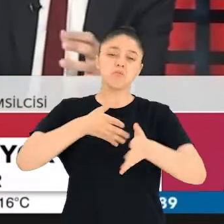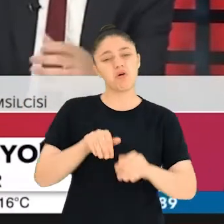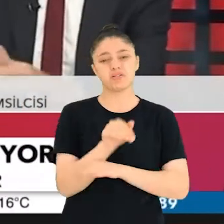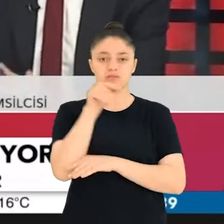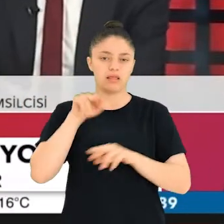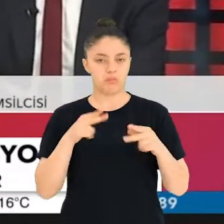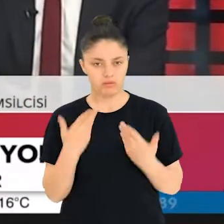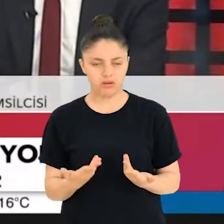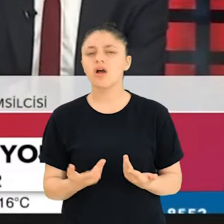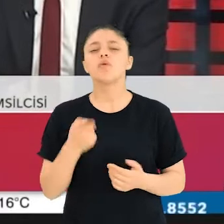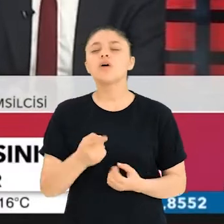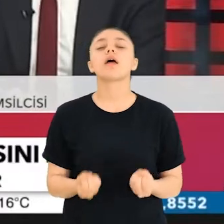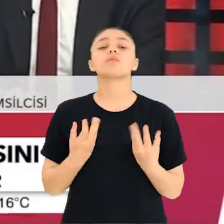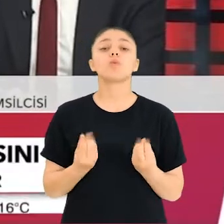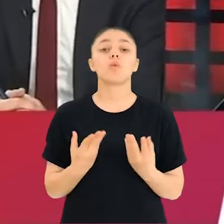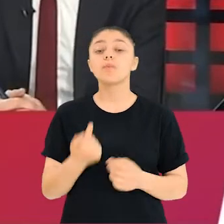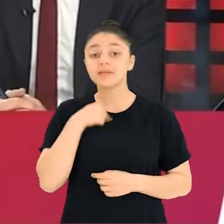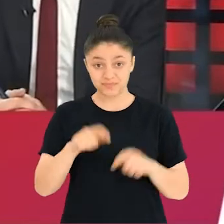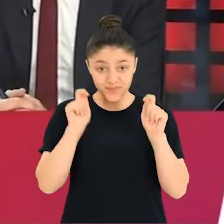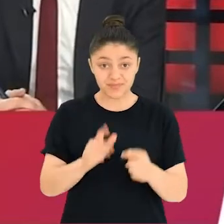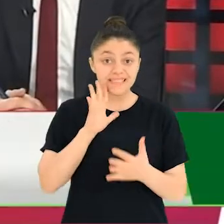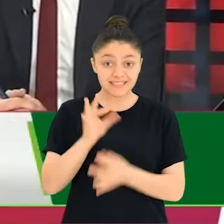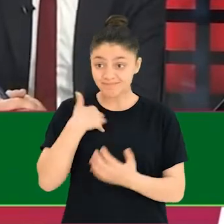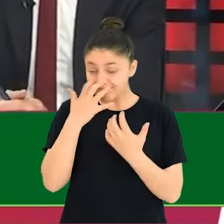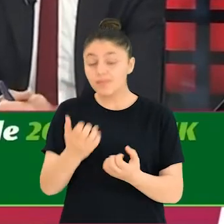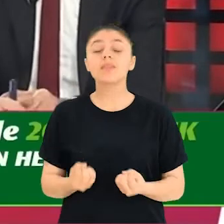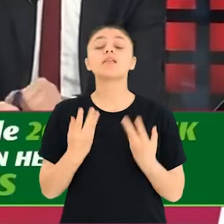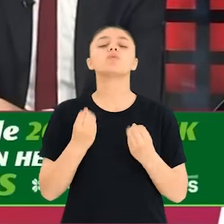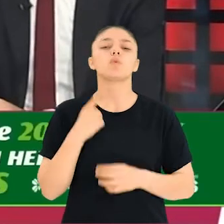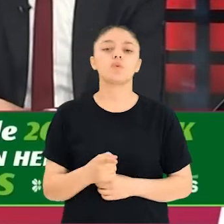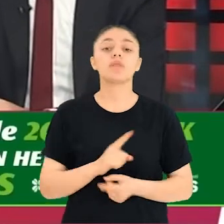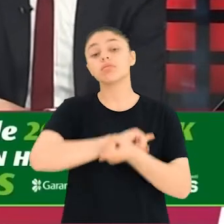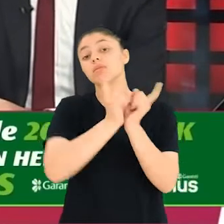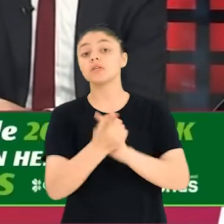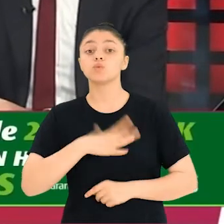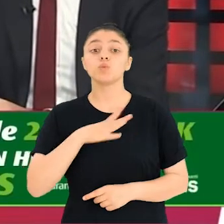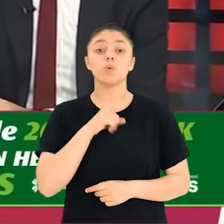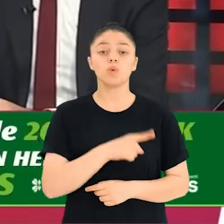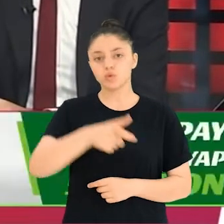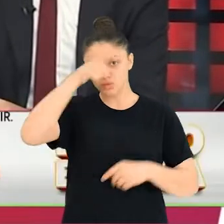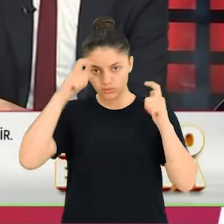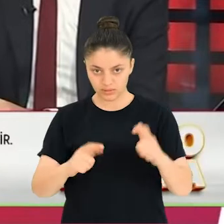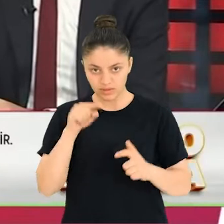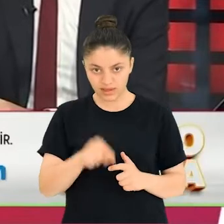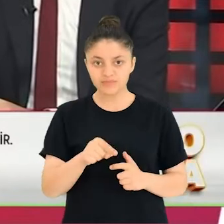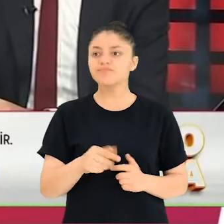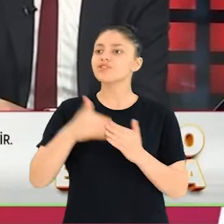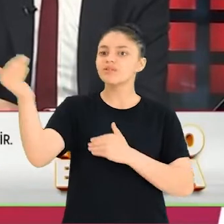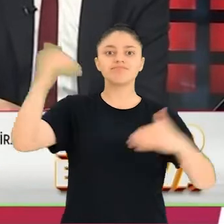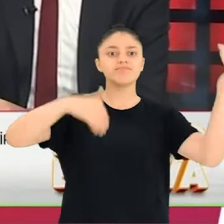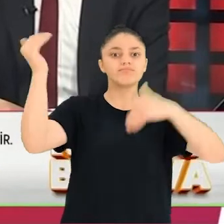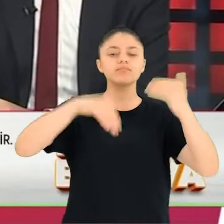Ercan Bey, bu yetmiyor. Bu bizim yaptığımız insanlık yetmiyor. Tam tersini istiyorlar. Tamamen Türkiye'yi